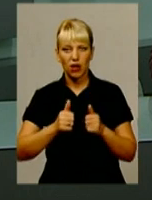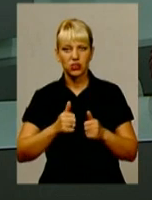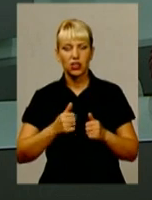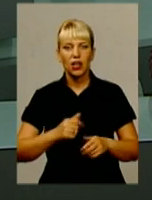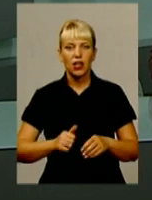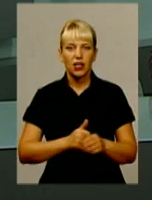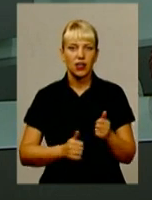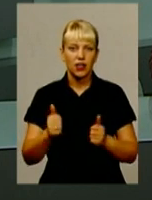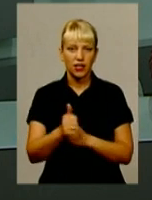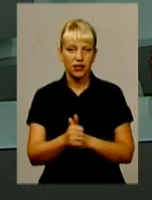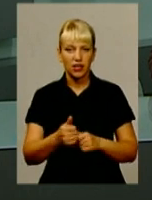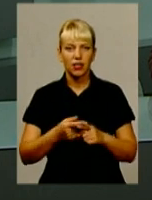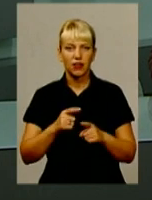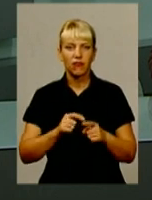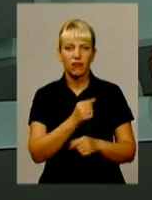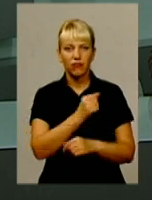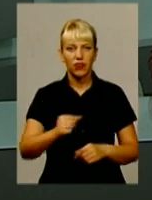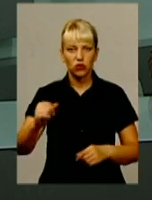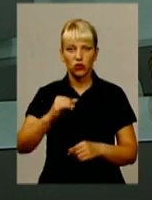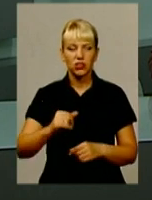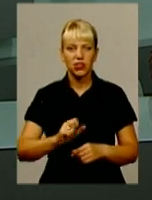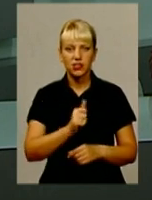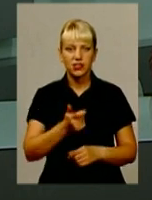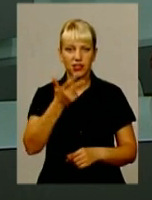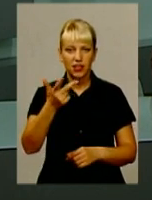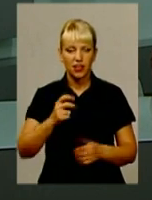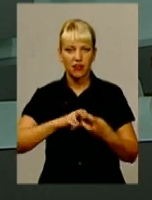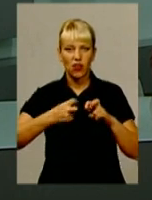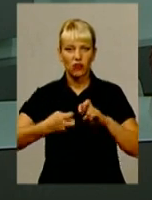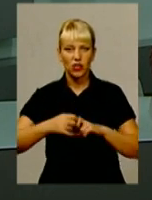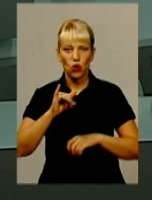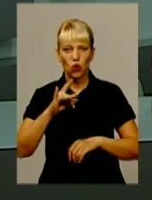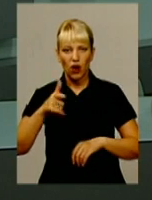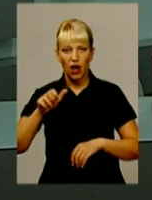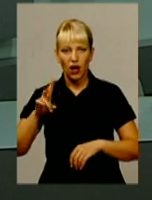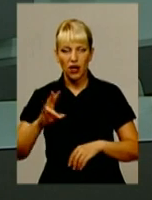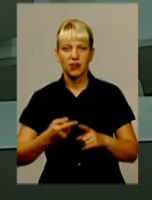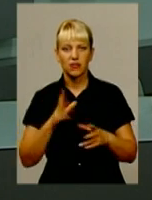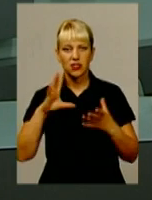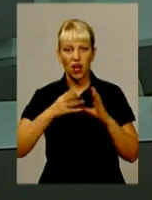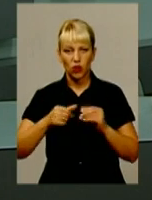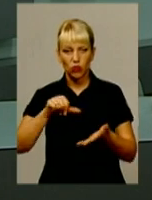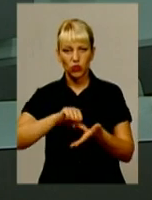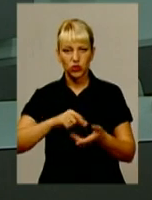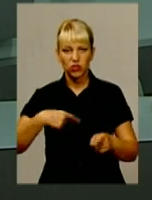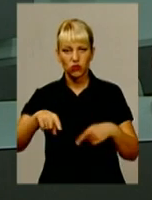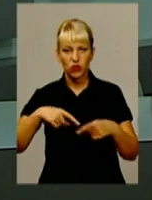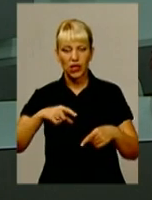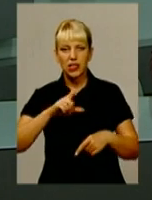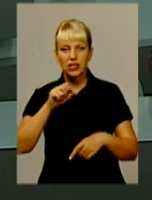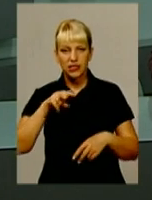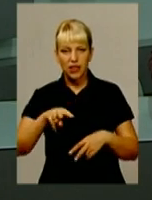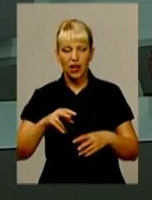зі значною перевагою в рахунку витиснули із чільної трійці «Івано-Франківський ураган». Загалом участь у футзальних баталіях взяли